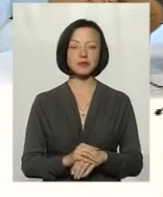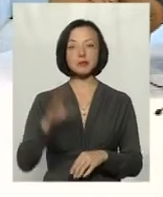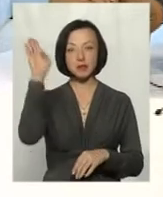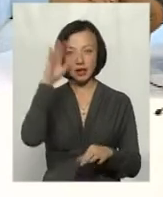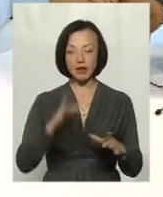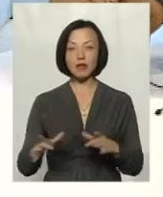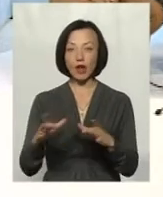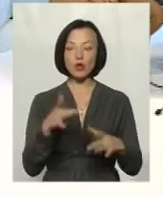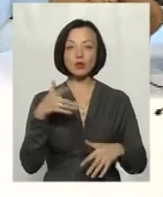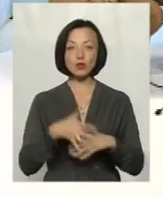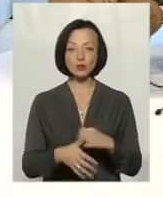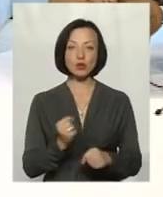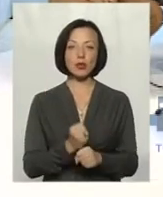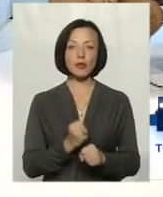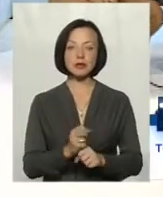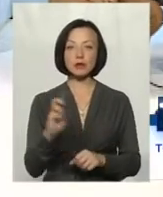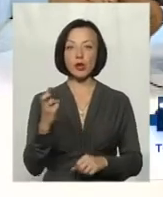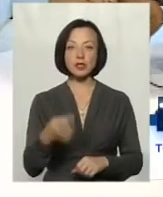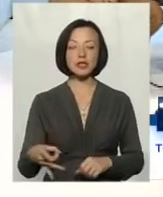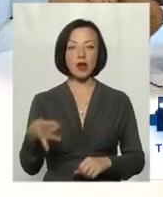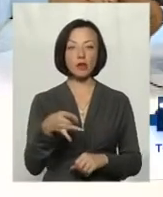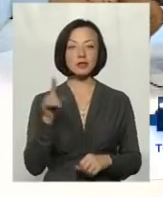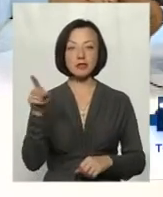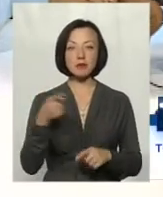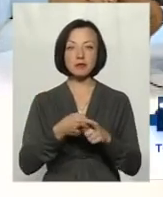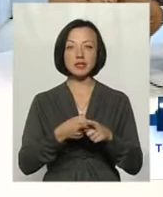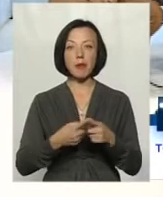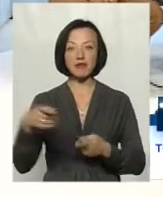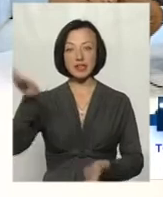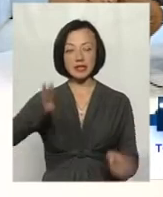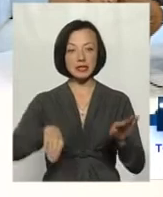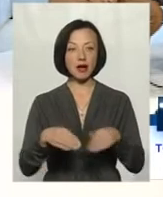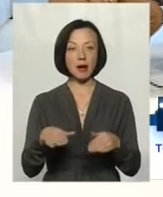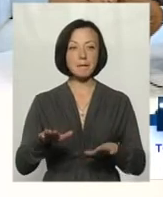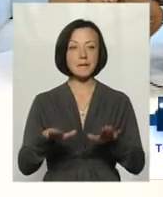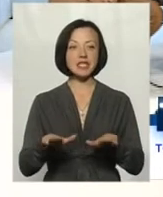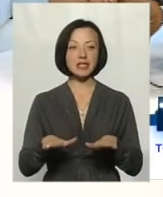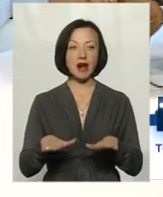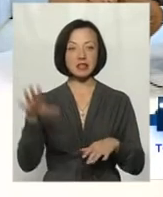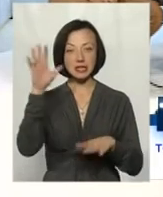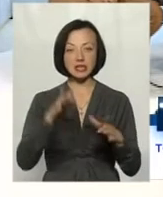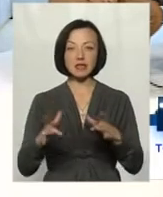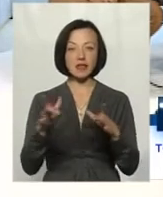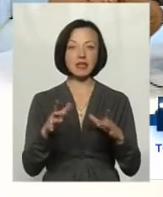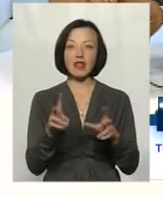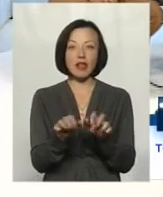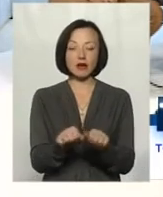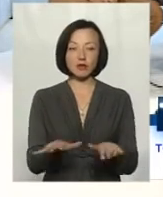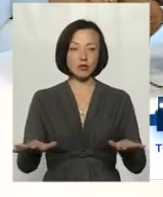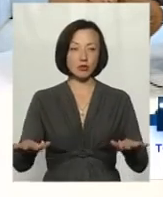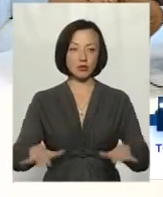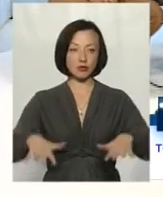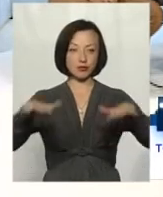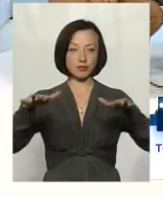розумію, робити, як, наприклад, Білогірський район, там на Півгірська місцевість, там ставки не роз'єднються на велику